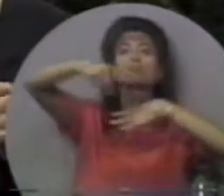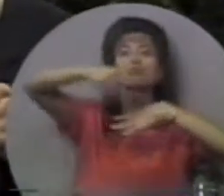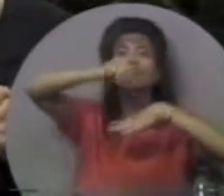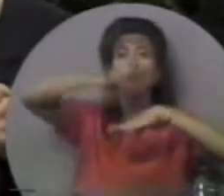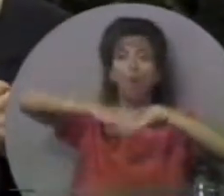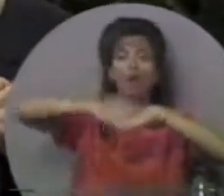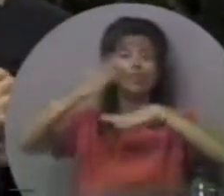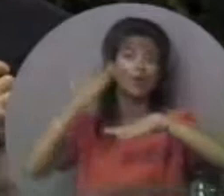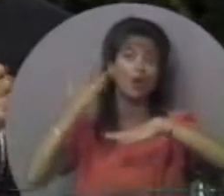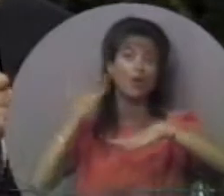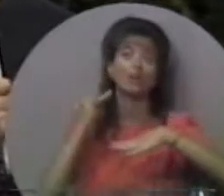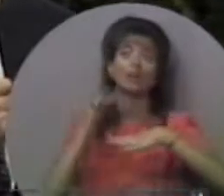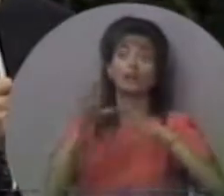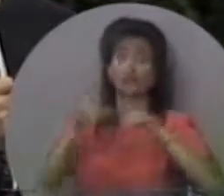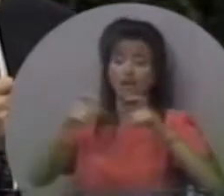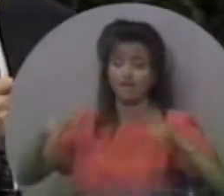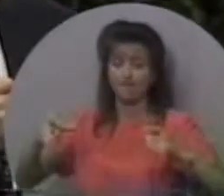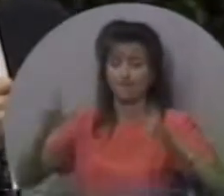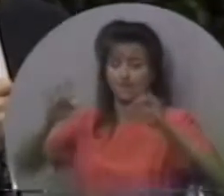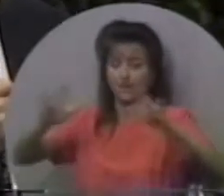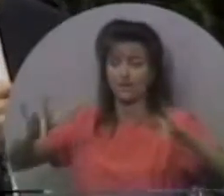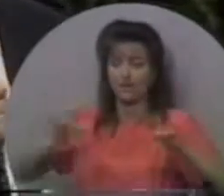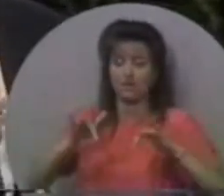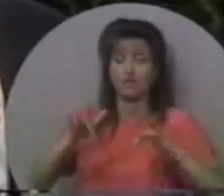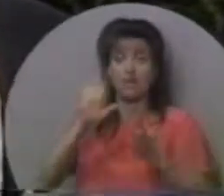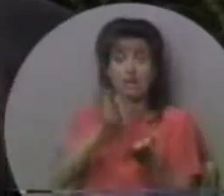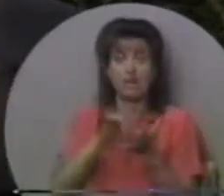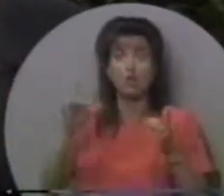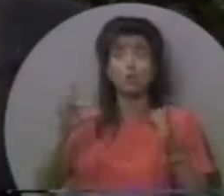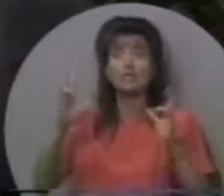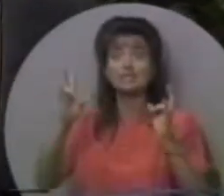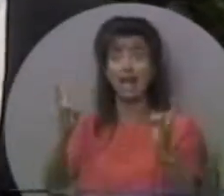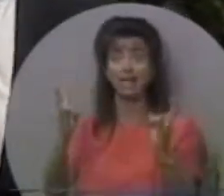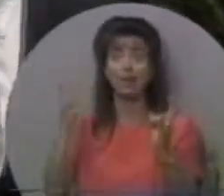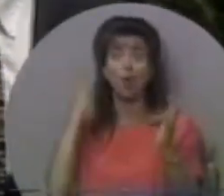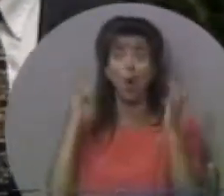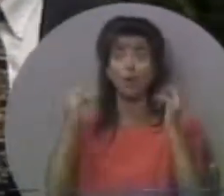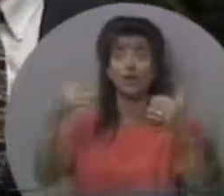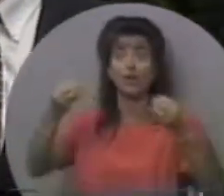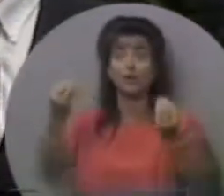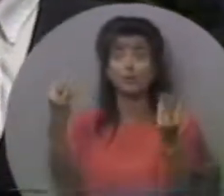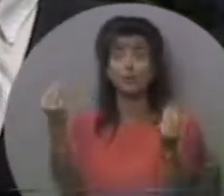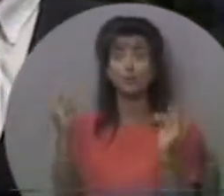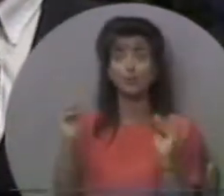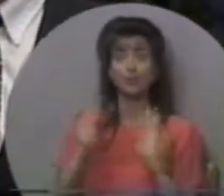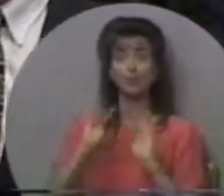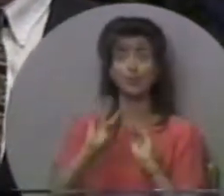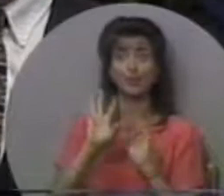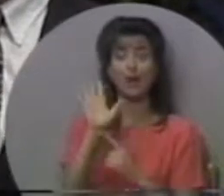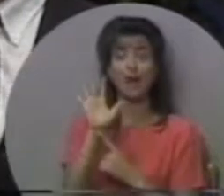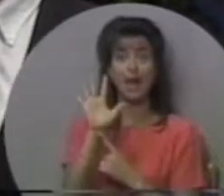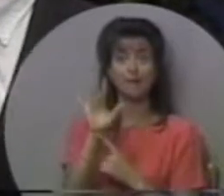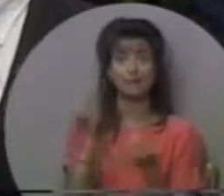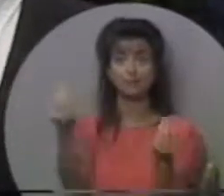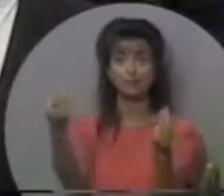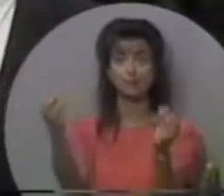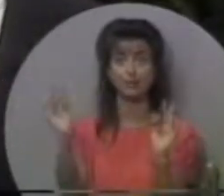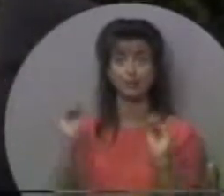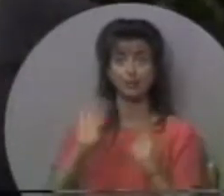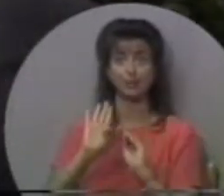жертовна крові. Тут було дуже святе місце. І середній двір, там, де